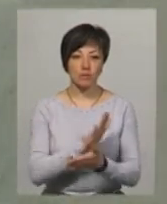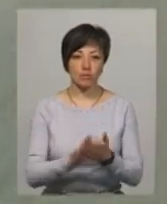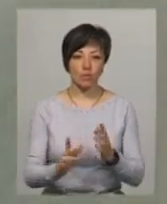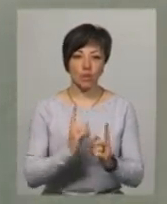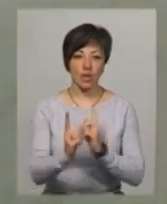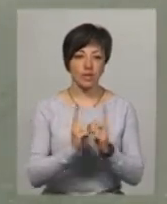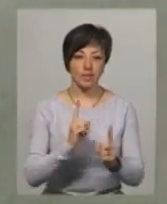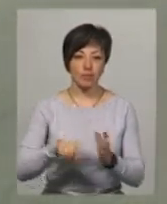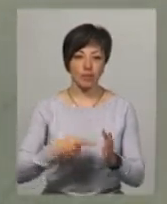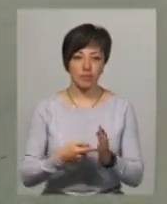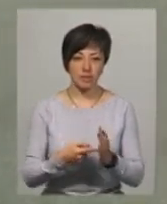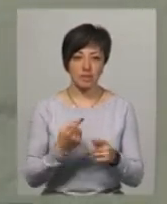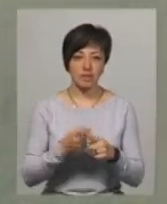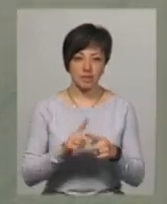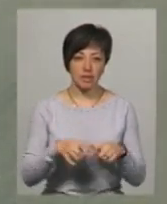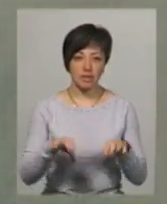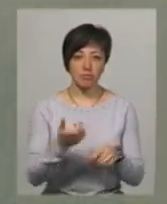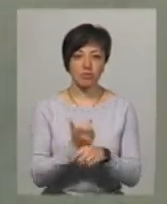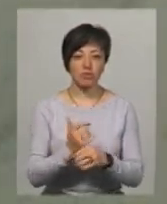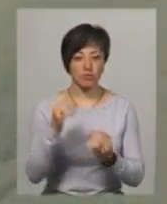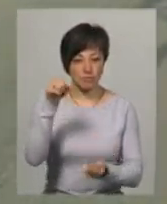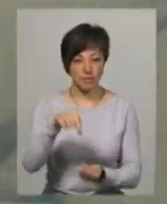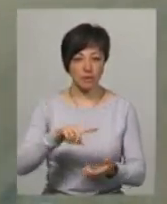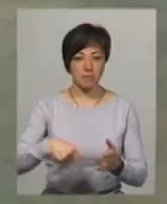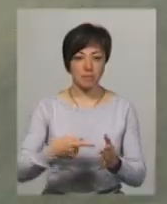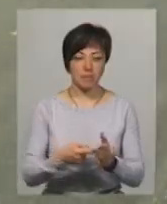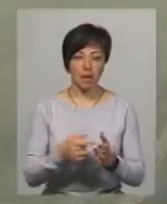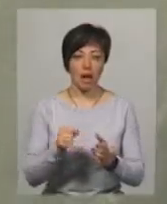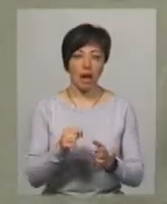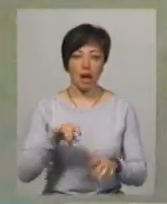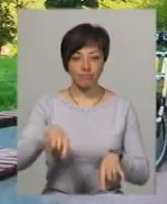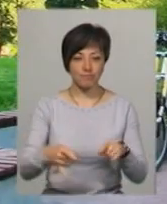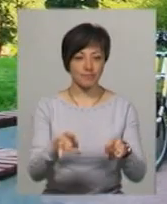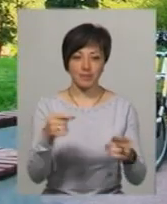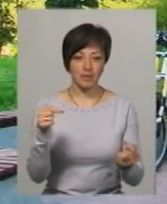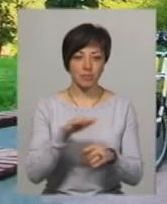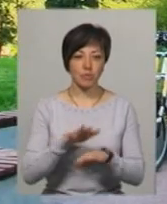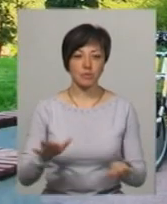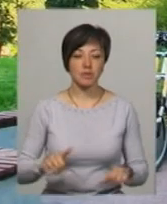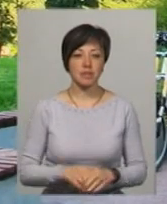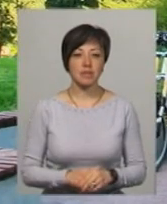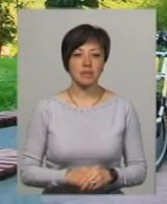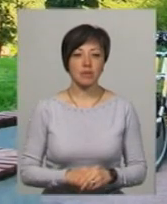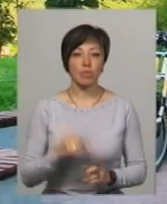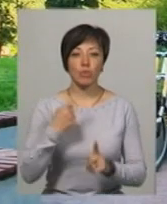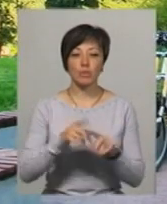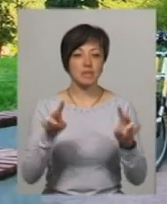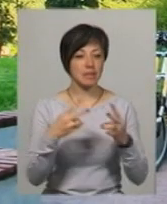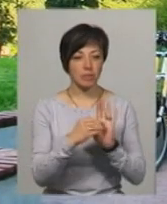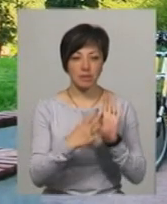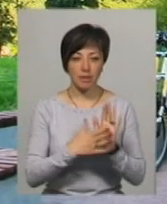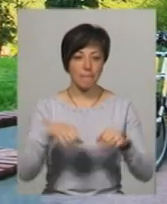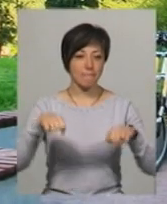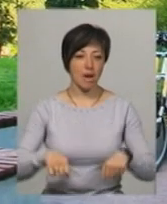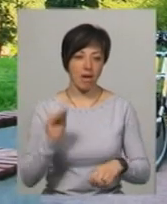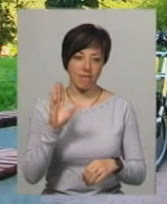по місту, бо це все-таки транспорт більше для міста, а не для бездоріжжя, там щось таке. І ще основний плюс, що не потрібно реєстрації і не потрібно прав на